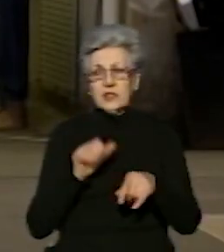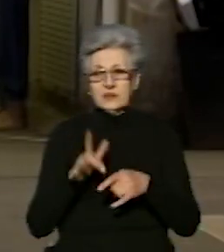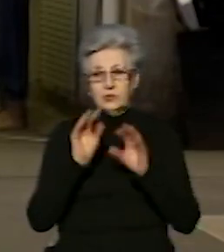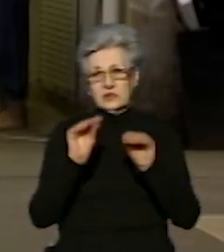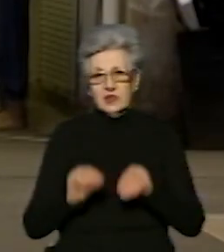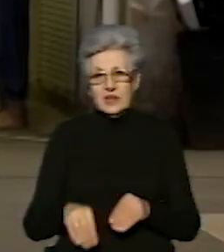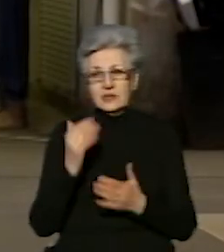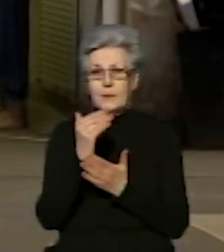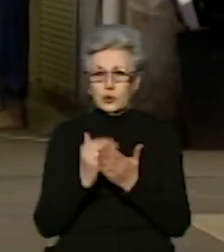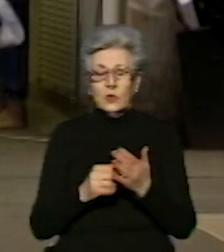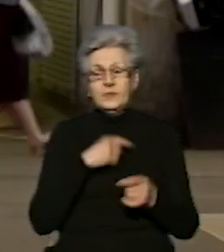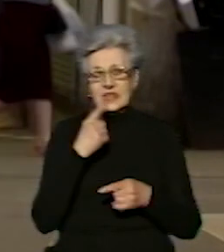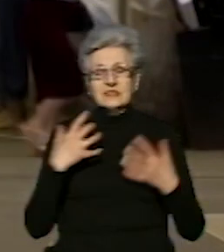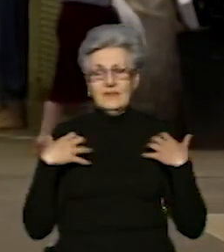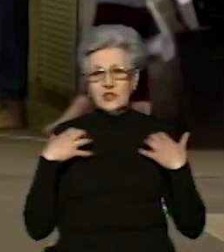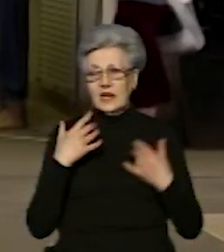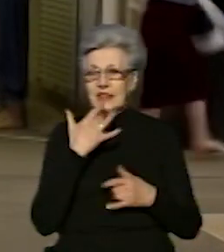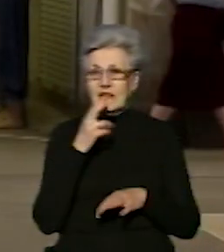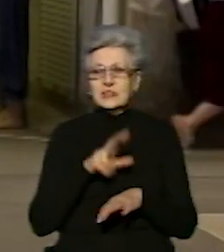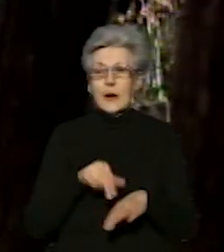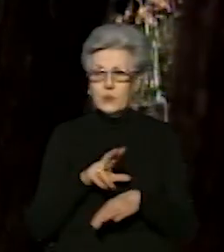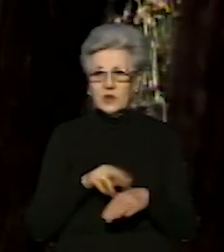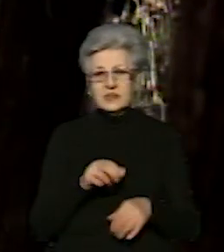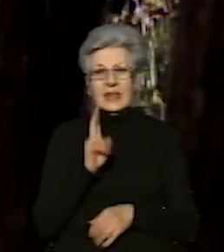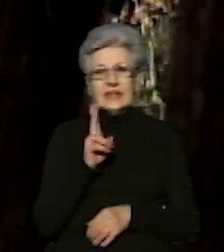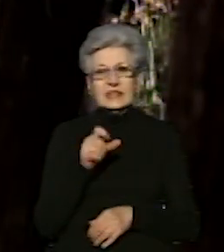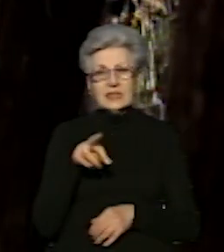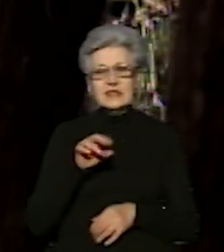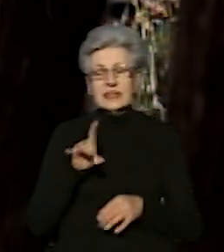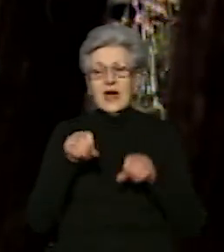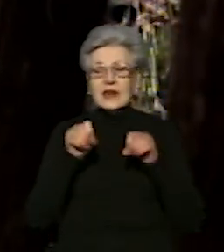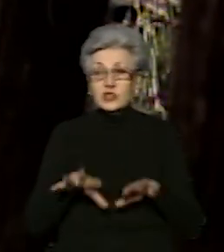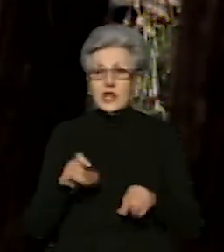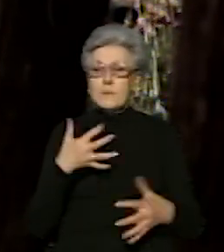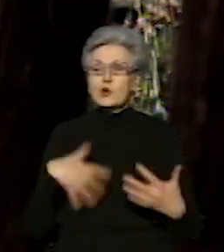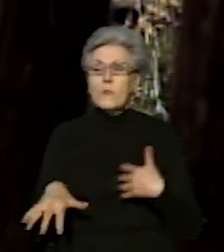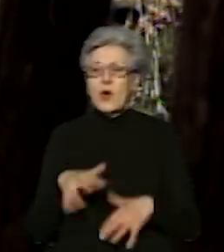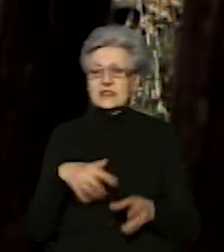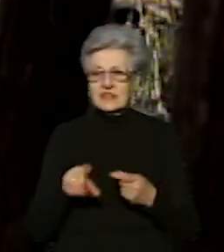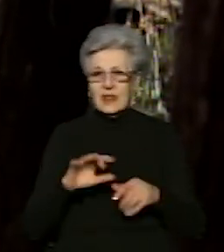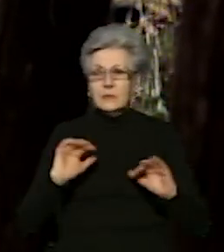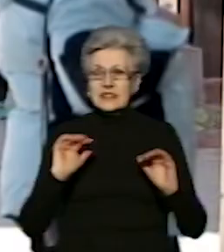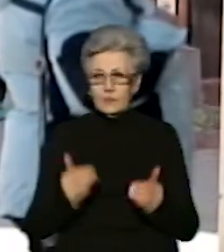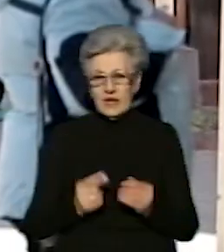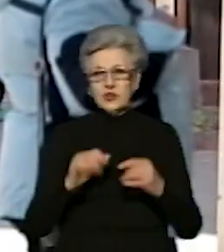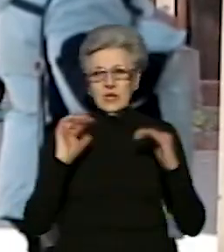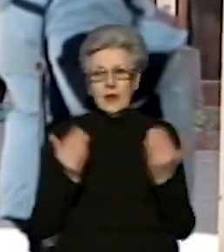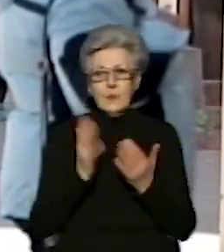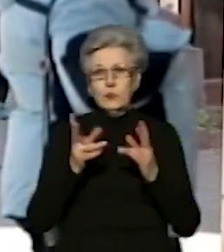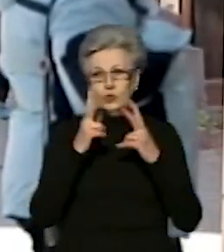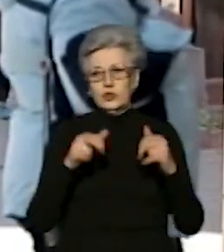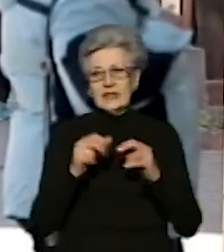управління превентивної діяльності Нацполіції Святослав Кішлер. Рішення про послаблення карантину в області ще раз розглядатимуть 14